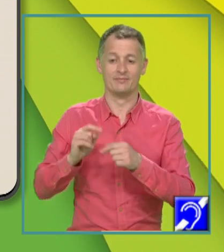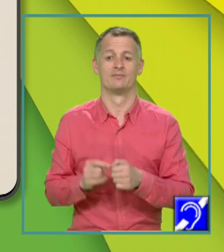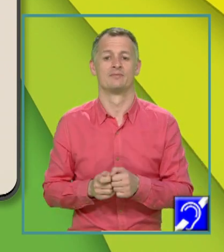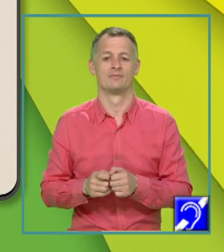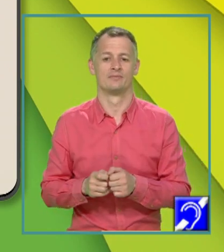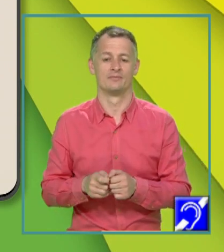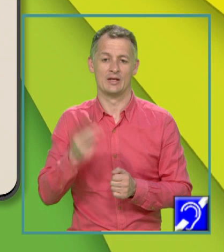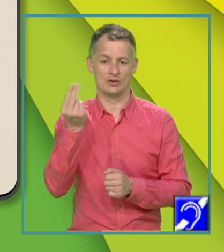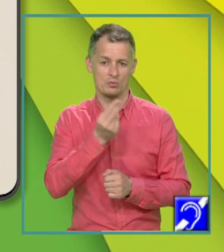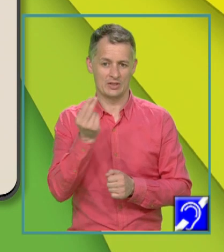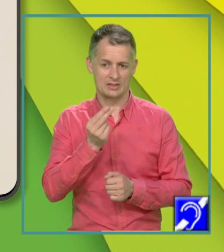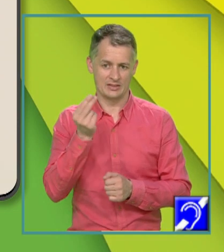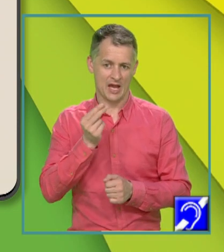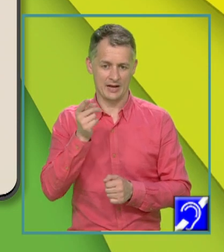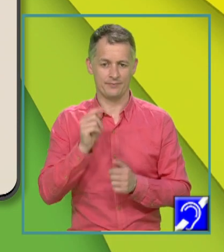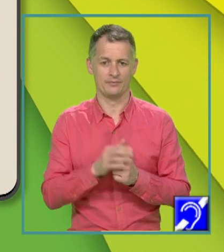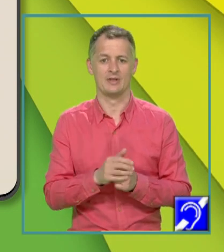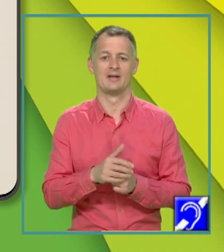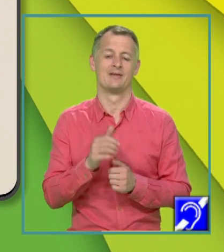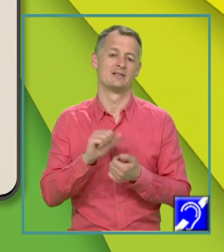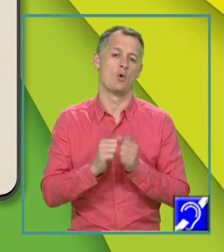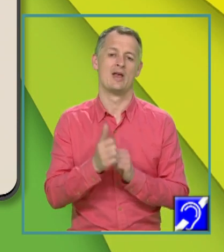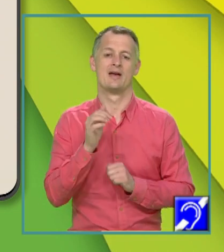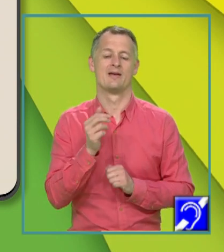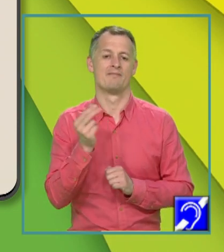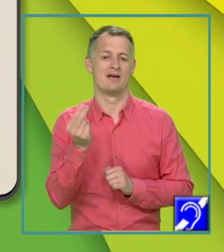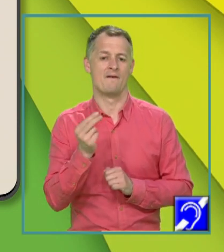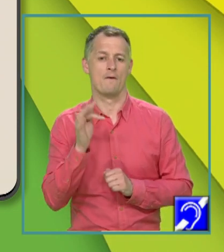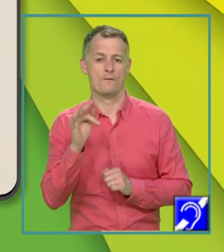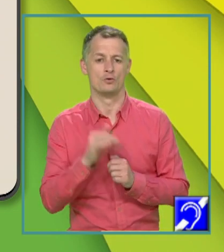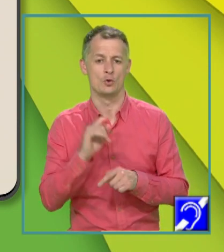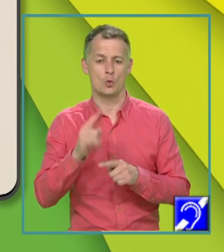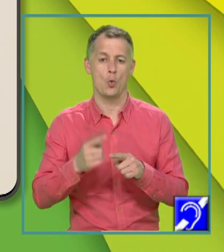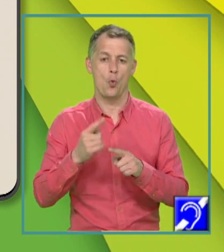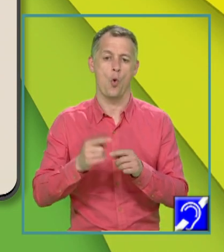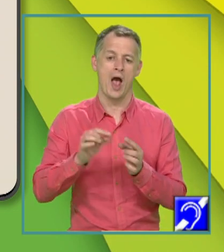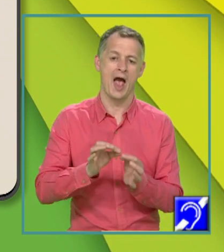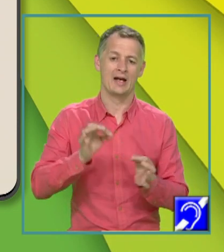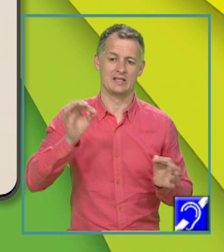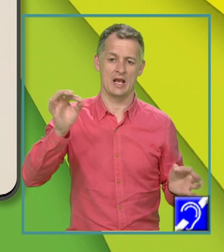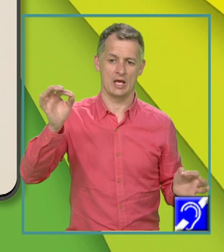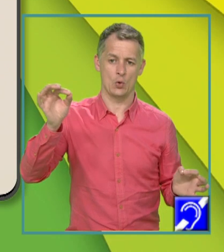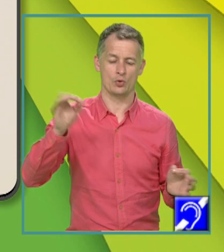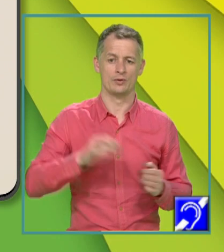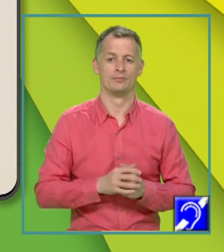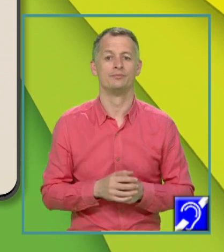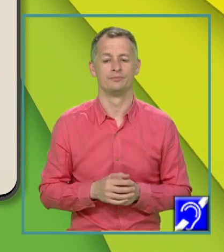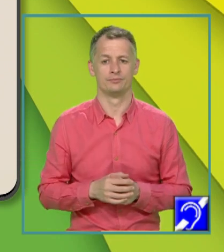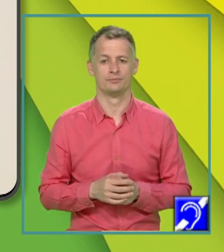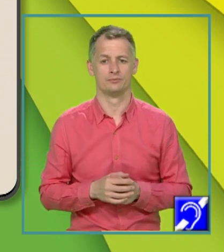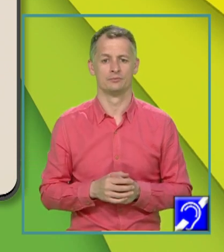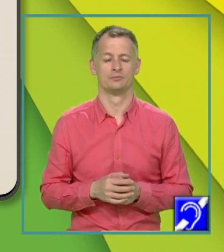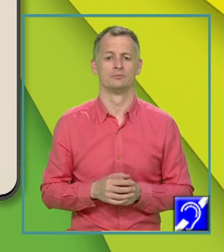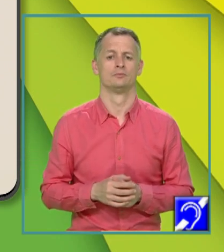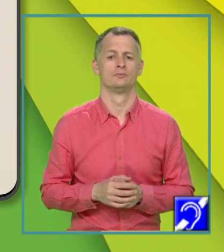reprezentării grafice sau ale graficului funcției cu axele de coordonate. Așadar, graficul funcției